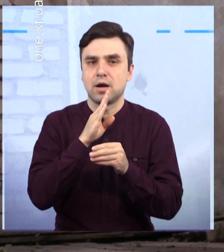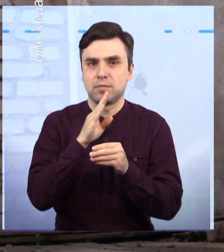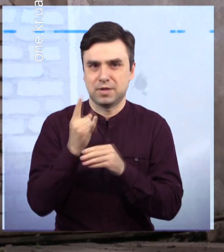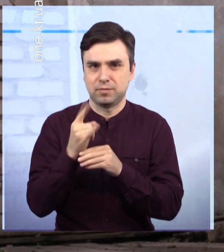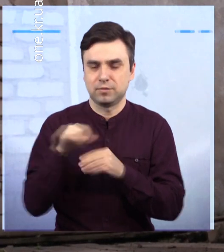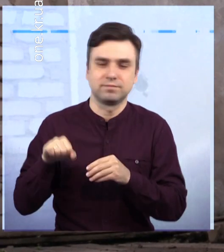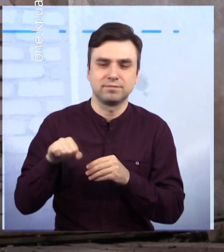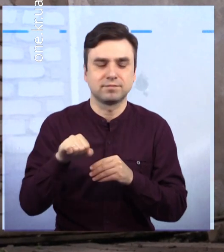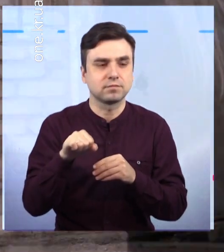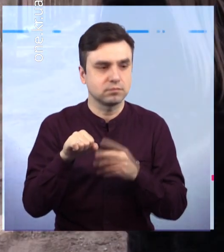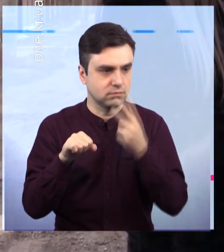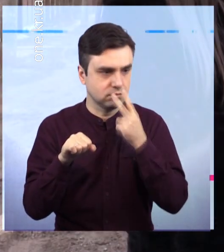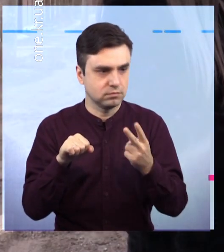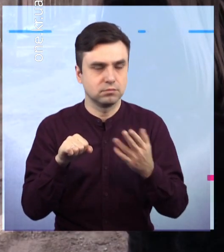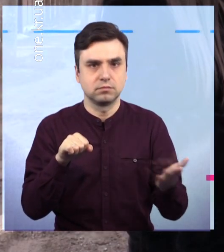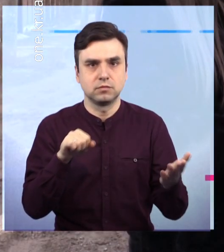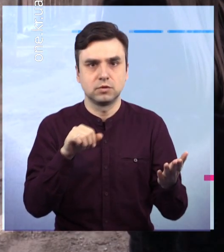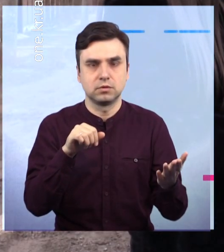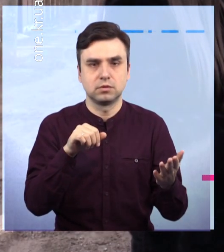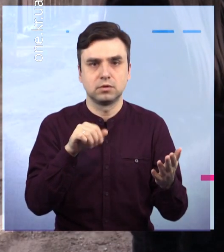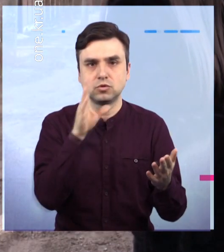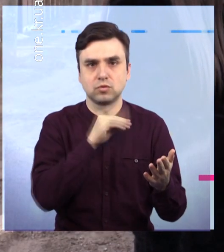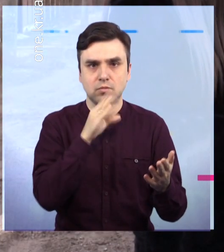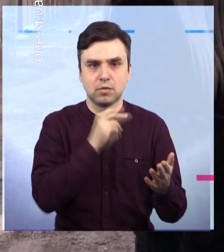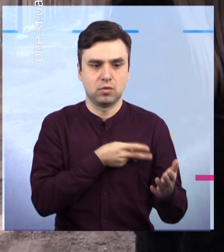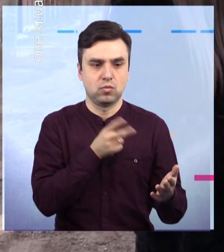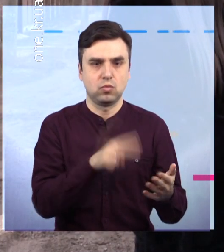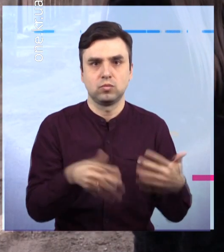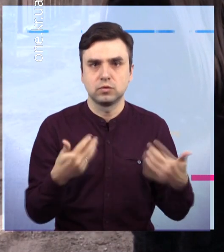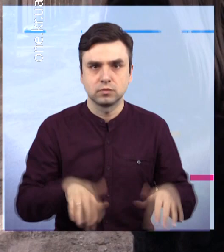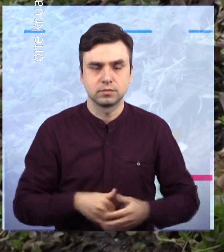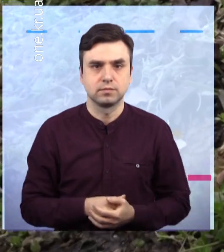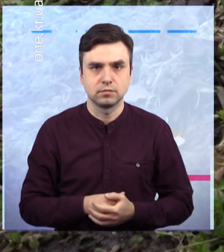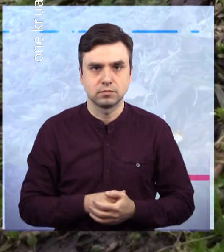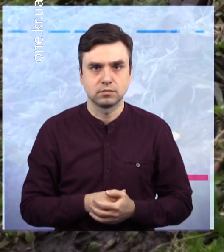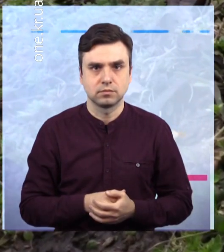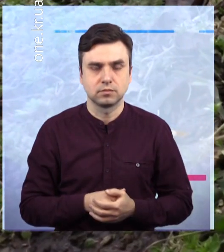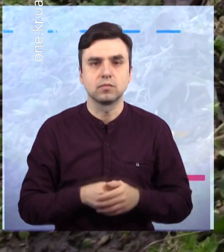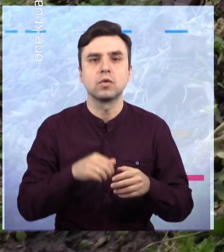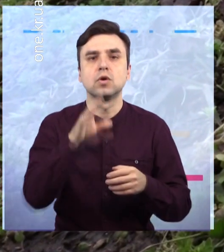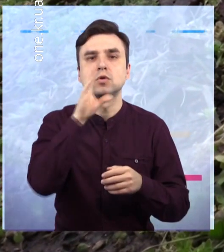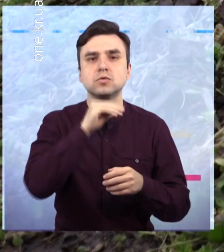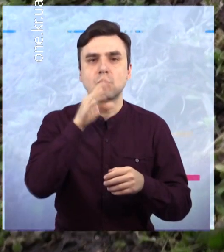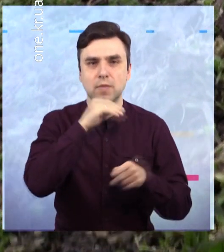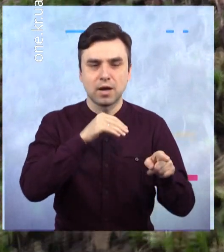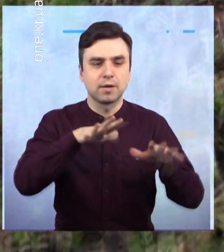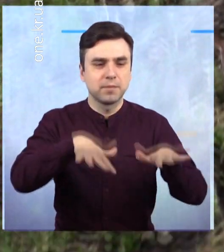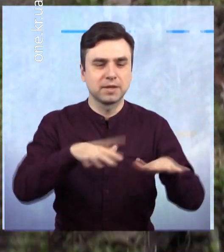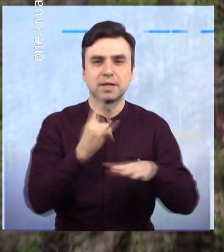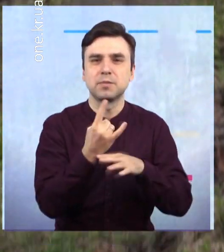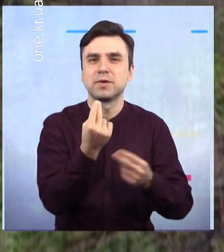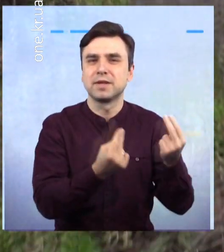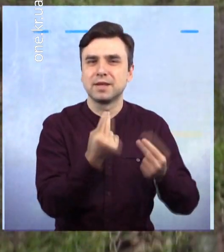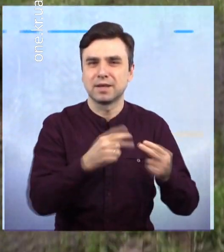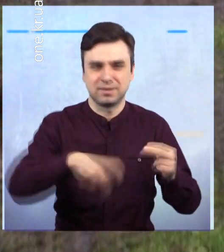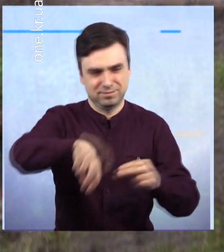дворі, пес прожив 4 роки. І був справжнім другом для 6-річного сина цієї жінки. Для хлопчика виявилось справжнім шоком, коли він